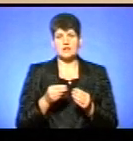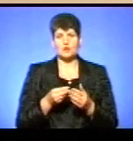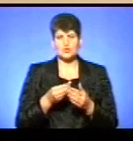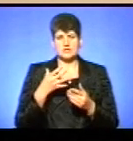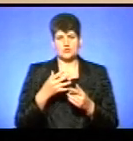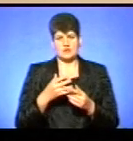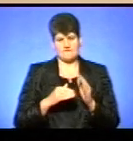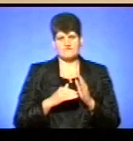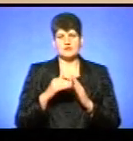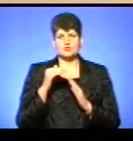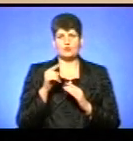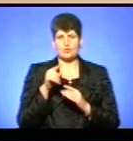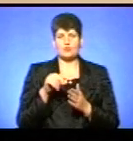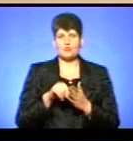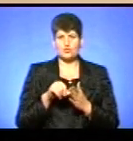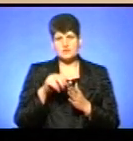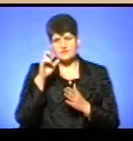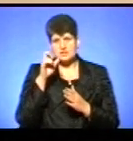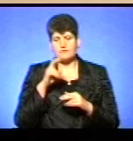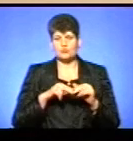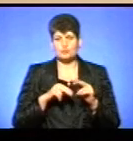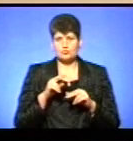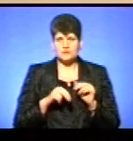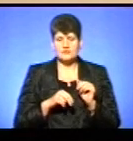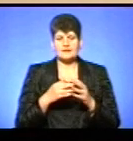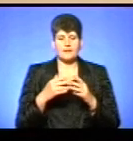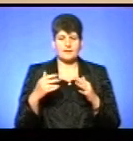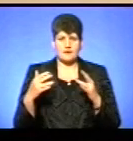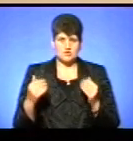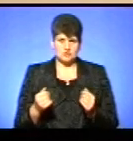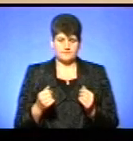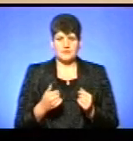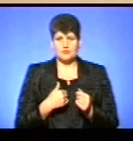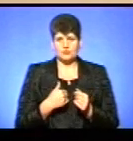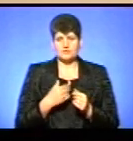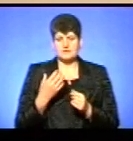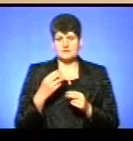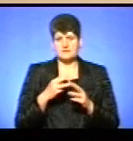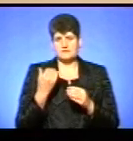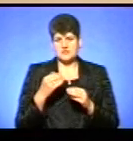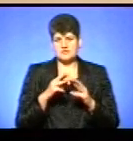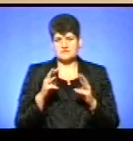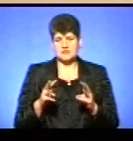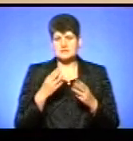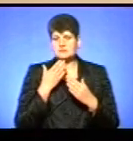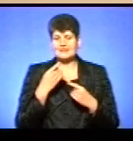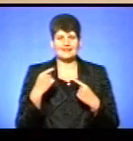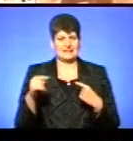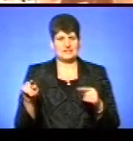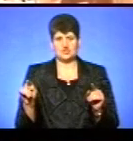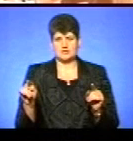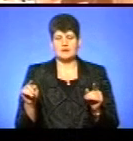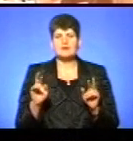його участь в державному будівництві і так далі. Я хочу вас про інше запитати.